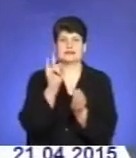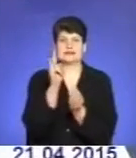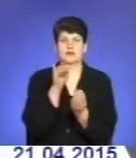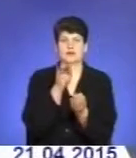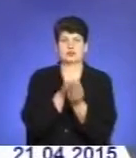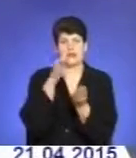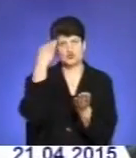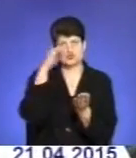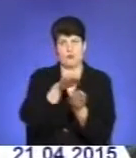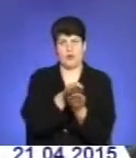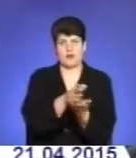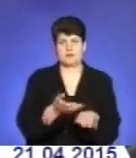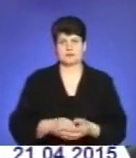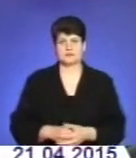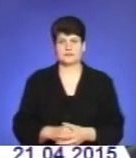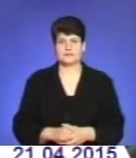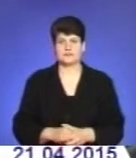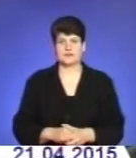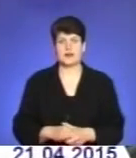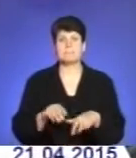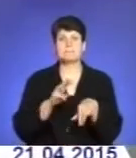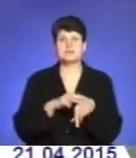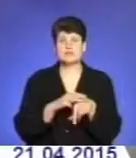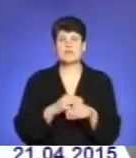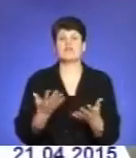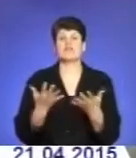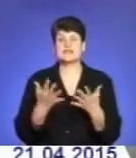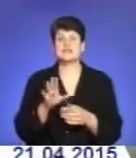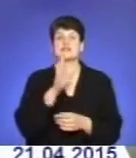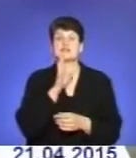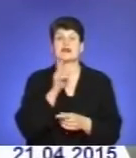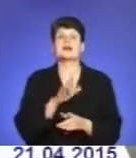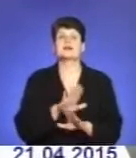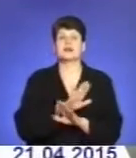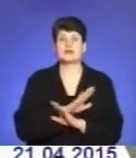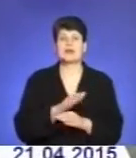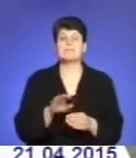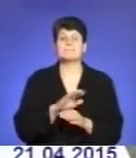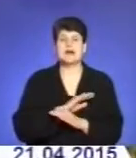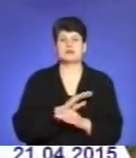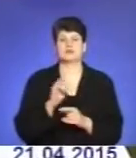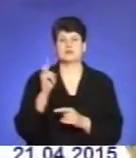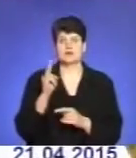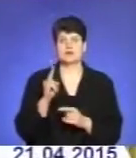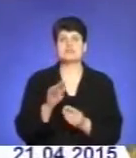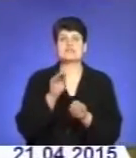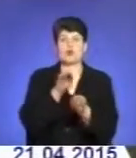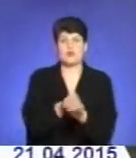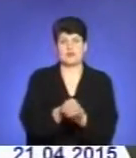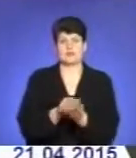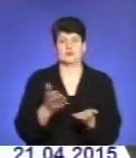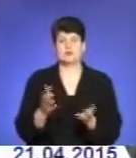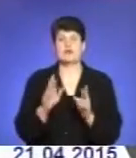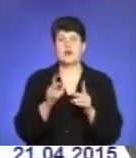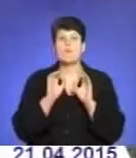у відомтріалі. Правоохоронці встановили жінку, яка народила мертве немовля, закопала його на чужій могилі. Як